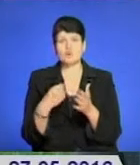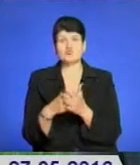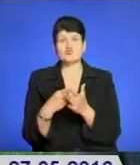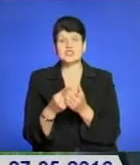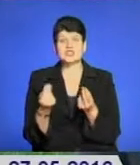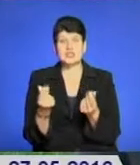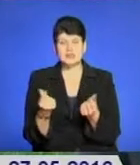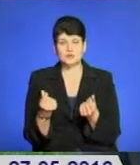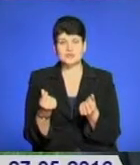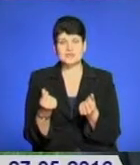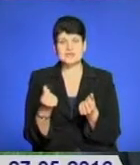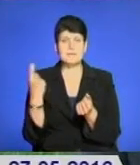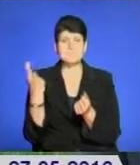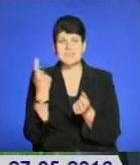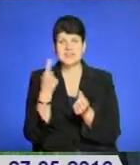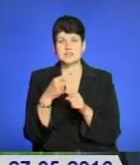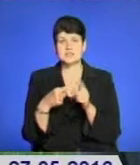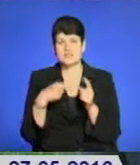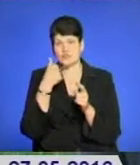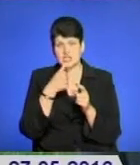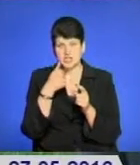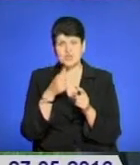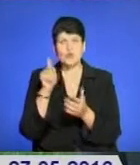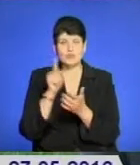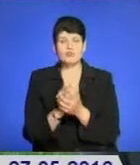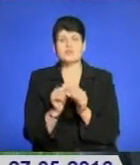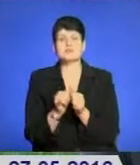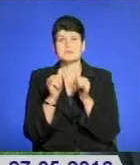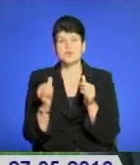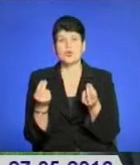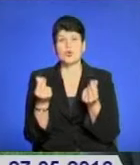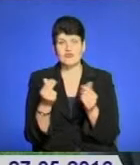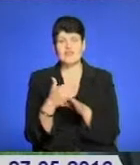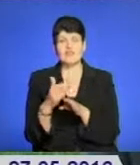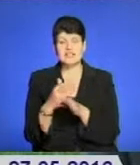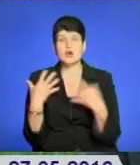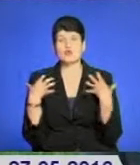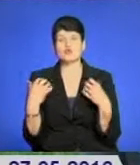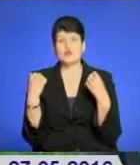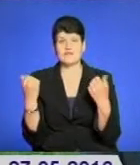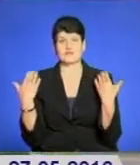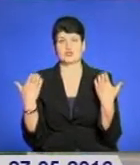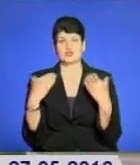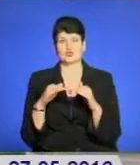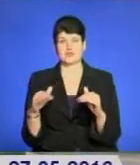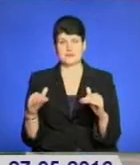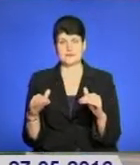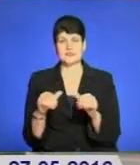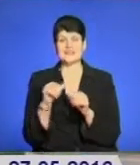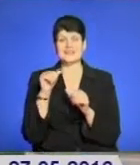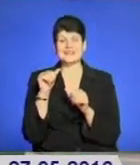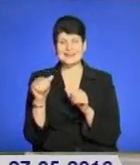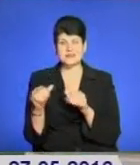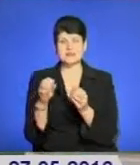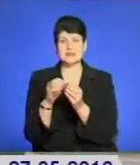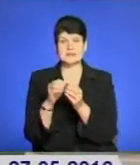за перші півріччя обов'язково збільшити кількість коштів, виділені саме на оздоровлення відпочинок дітей. Окрім стаціонарних